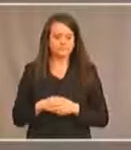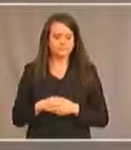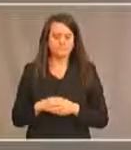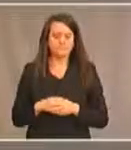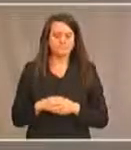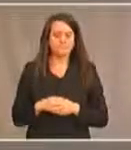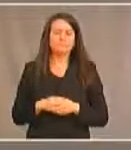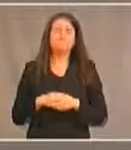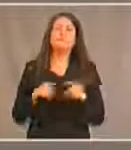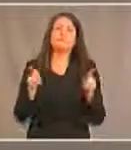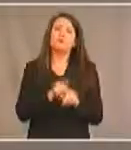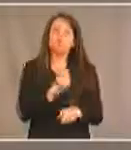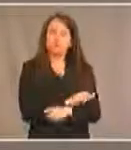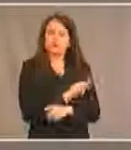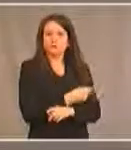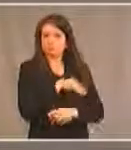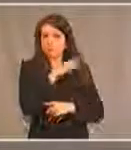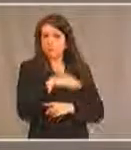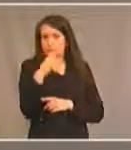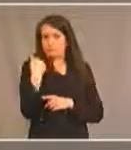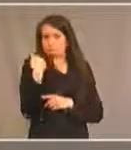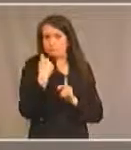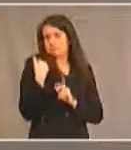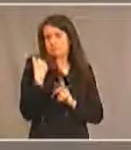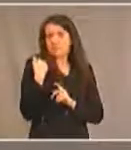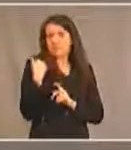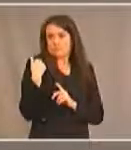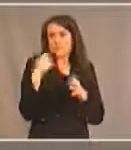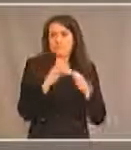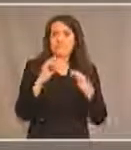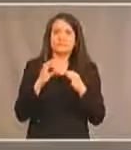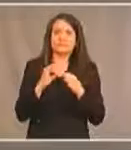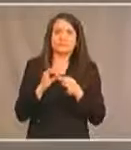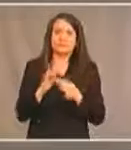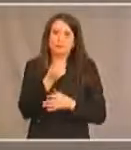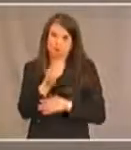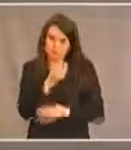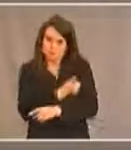Comme le Dr. McDonald l'a dit, la ministre a reçu le mandat